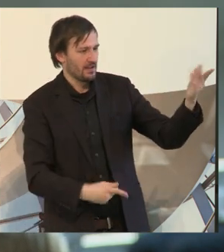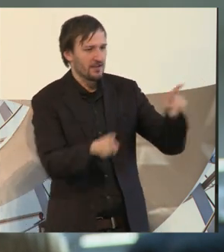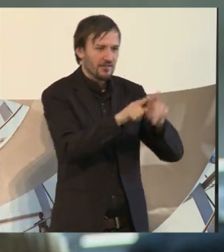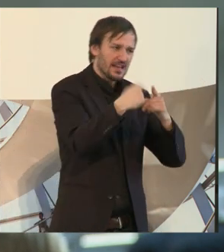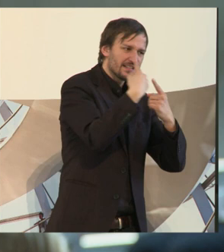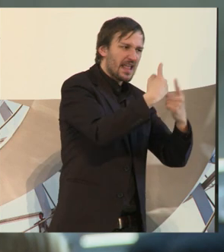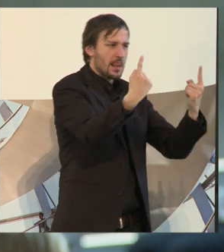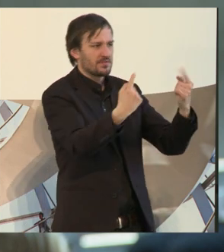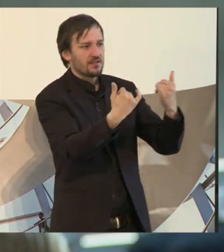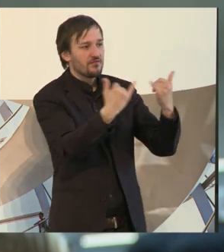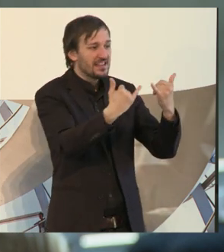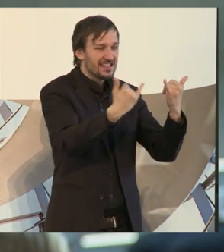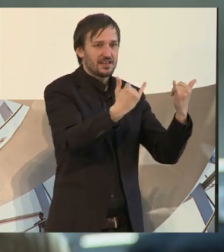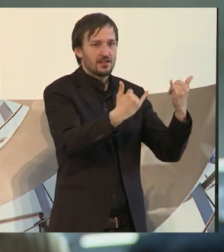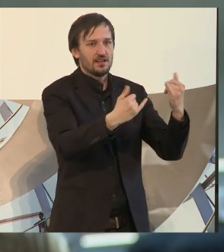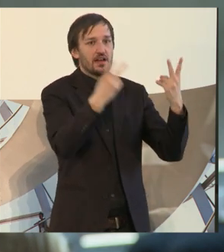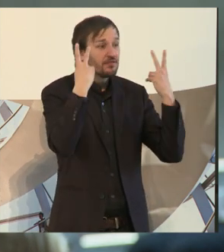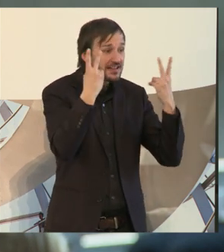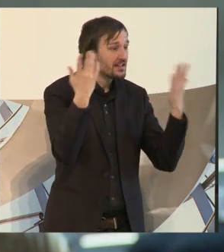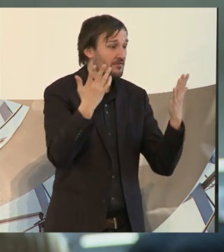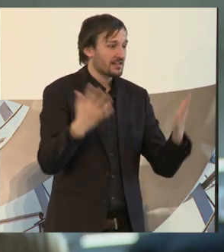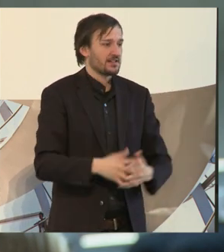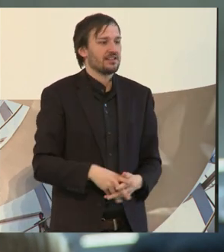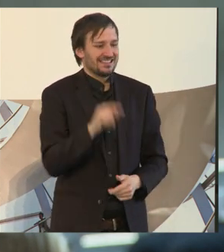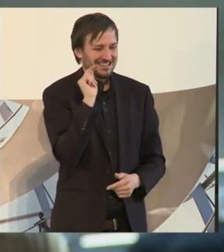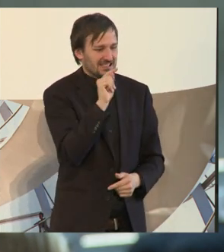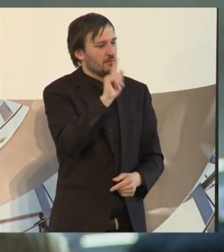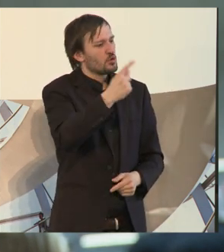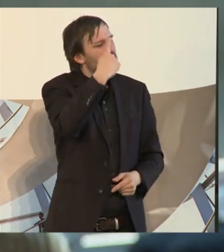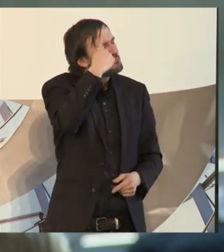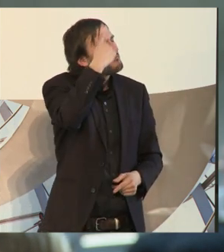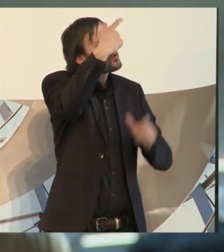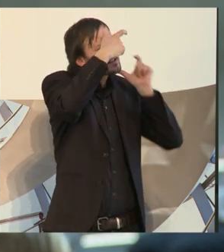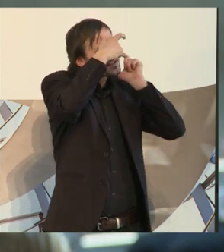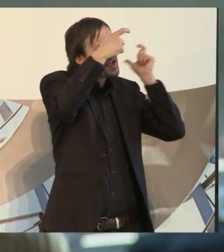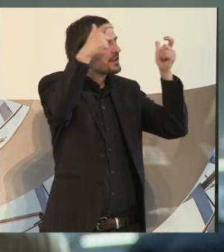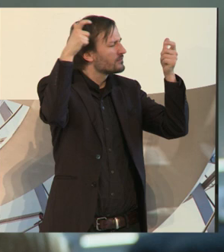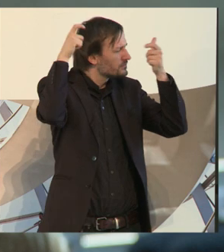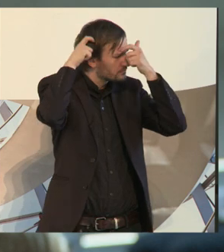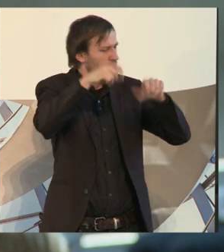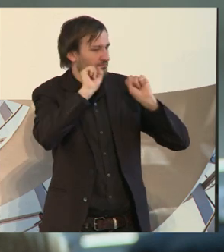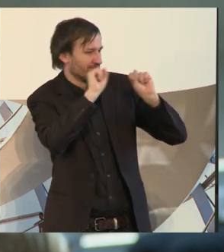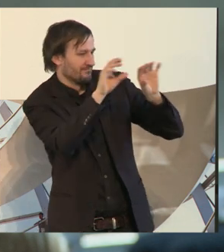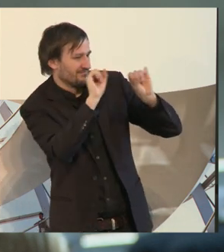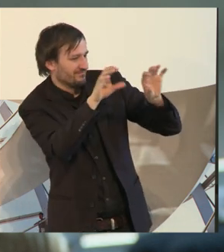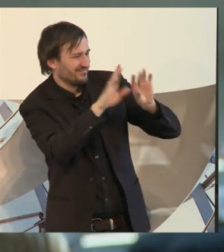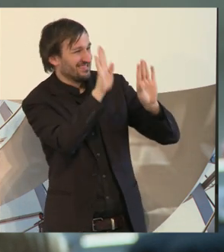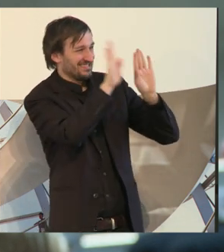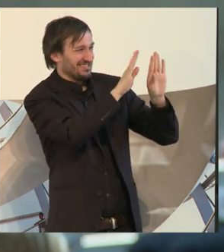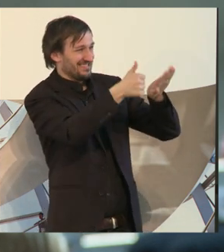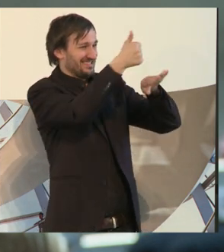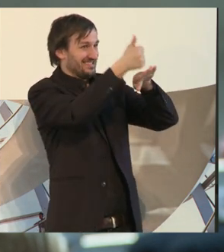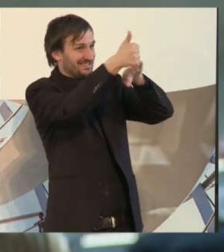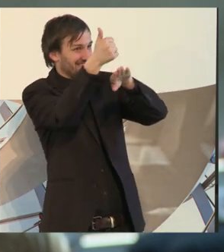auch ein Stück weit zu stärken, glaube ich schon, ist es wichtig, dort Bewusstsein hineinzubringen in die Köpfe